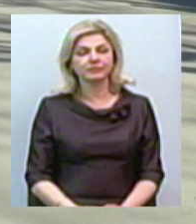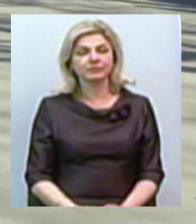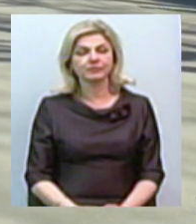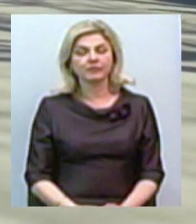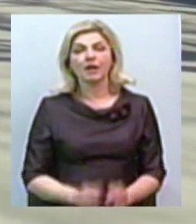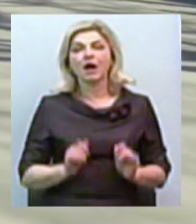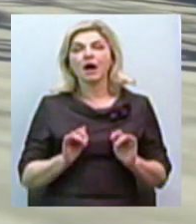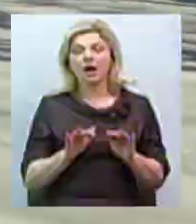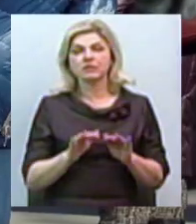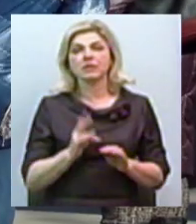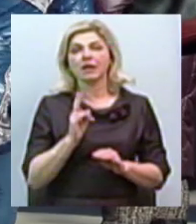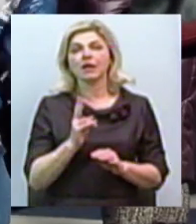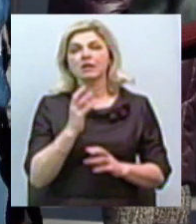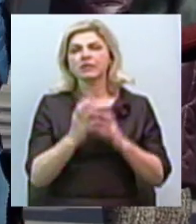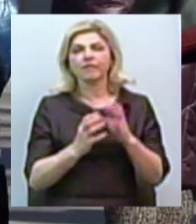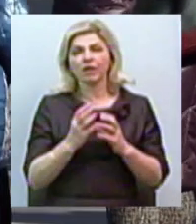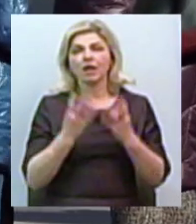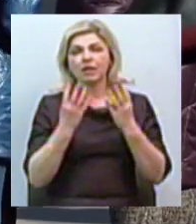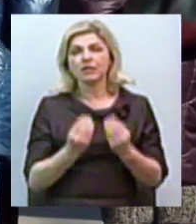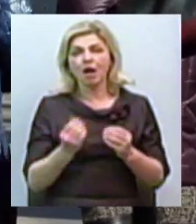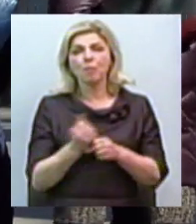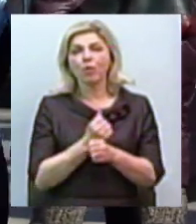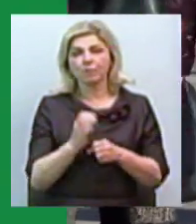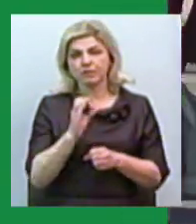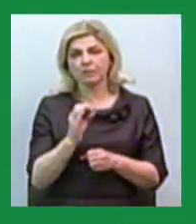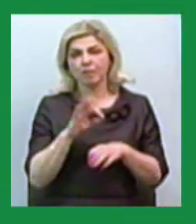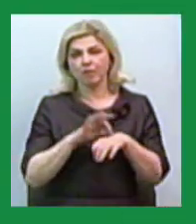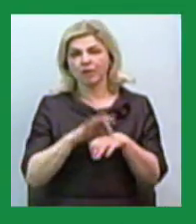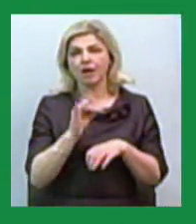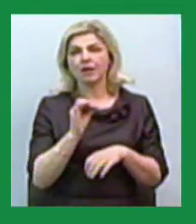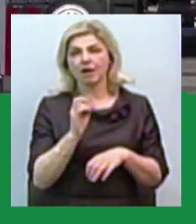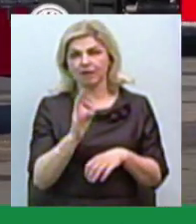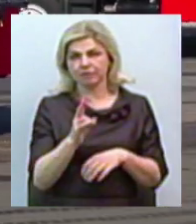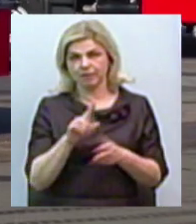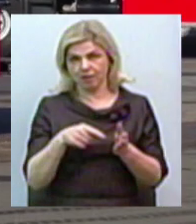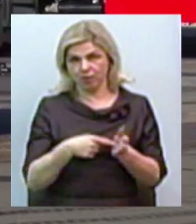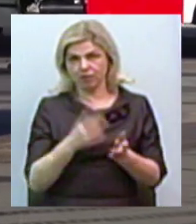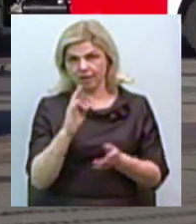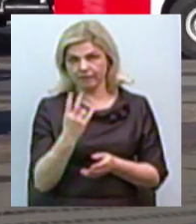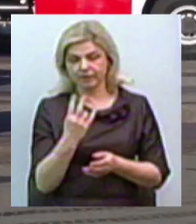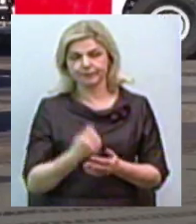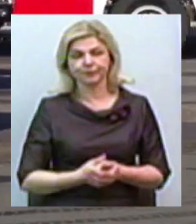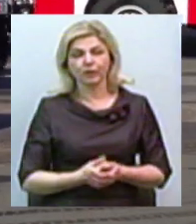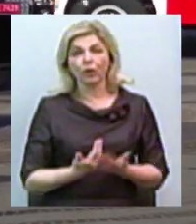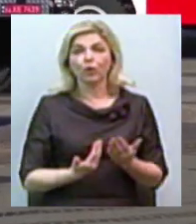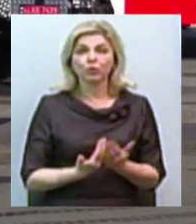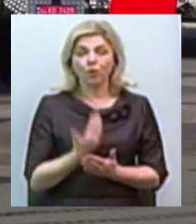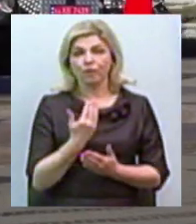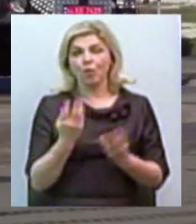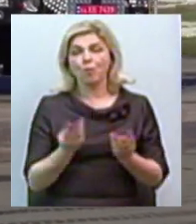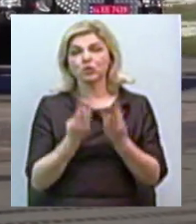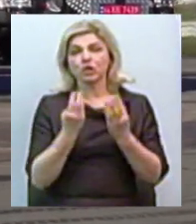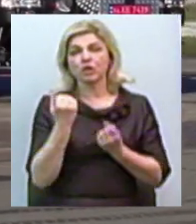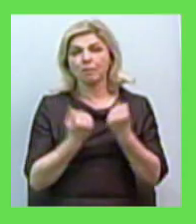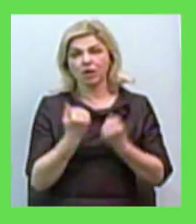Акція до Всесвітнього дня боротьби з раком у Миколаєві. Нові пожежні машини для обласної служби по